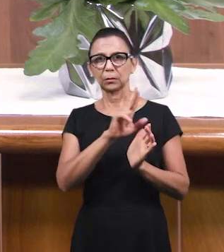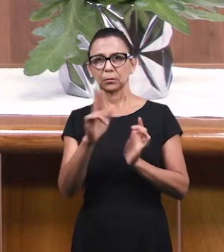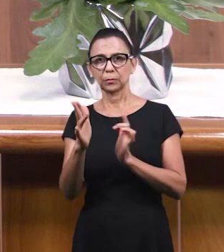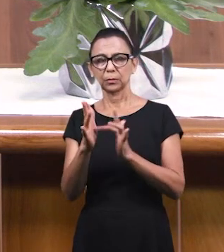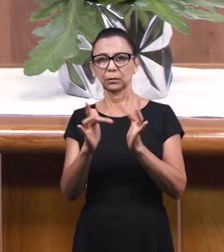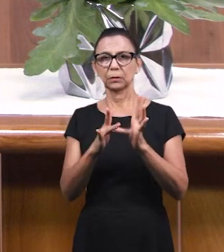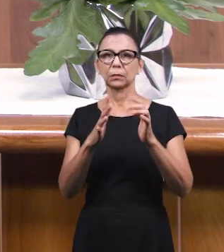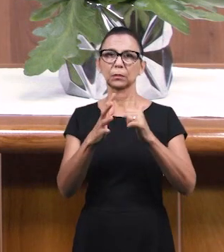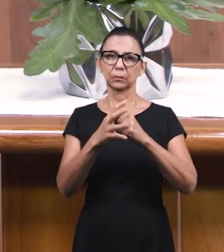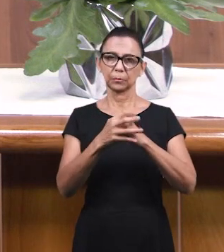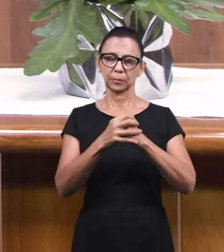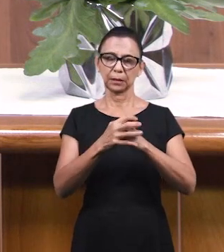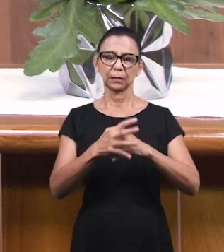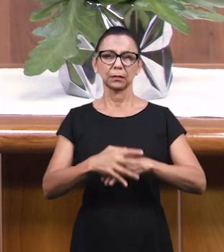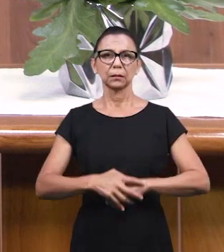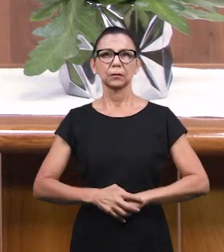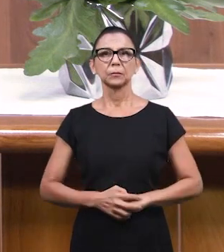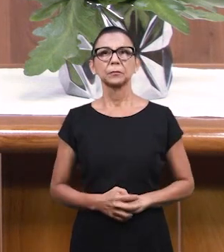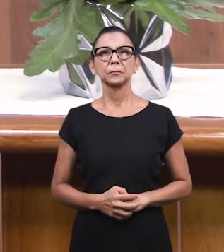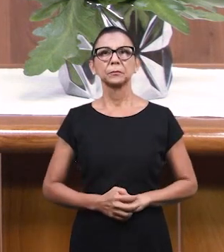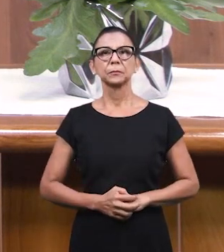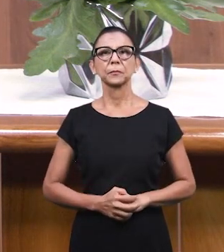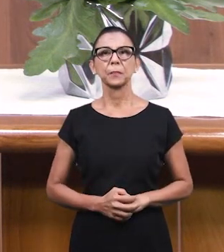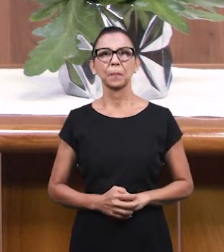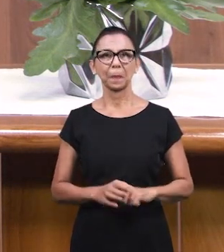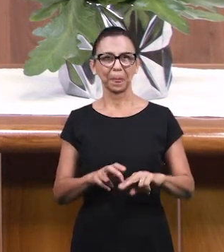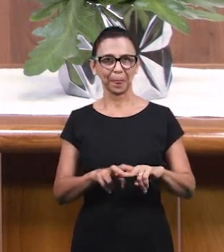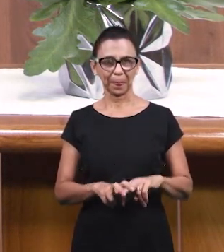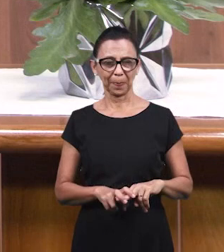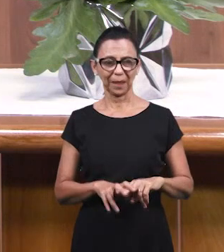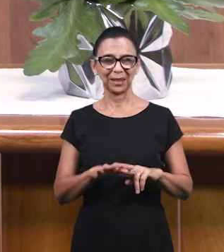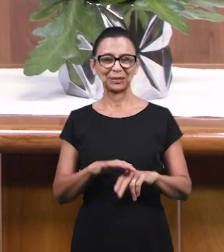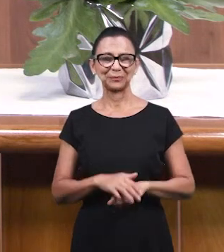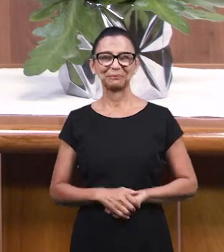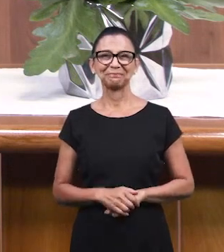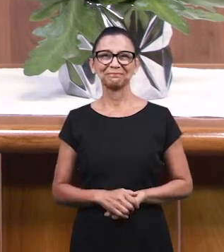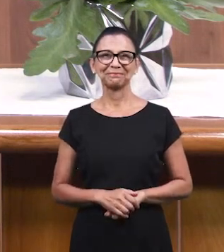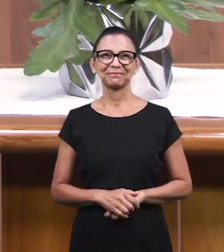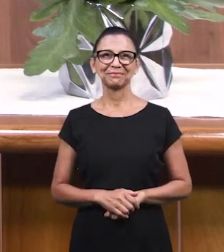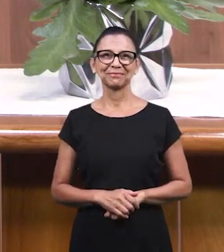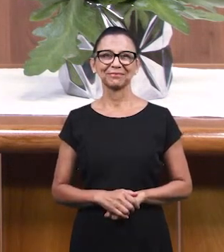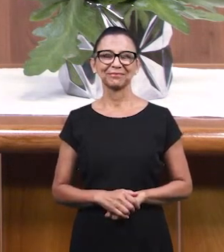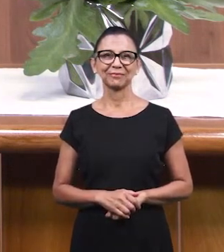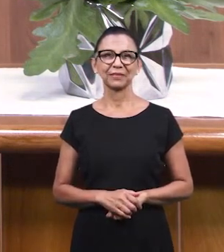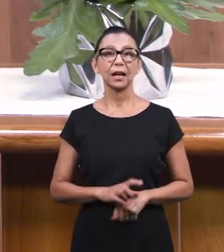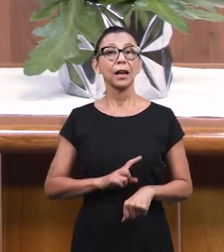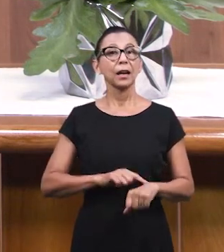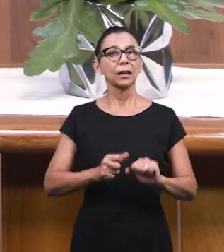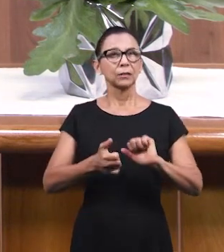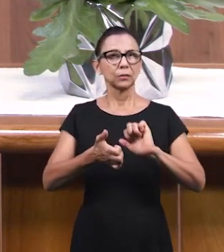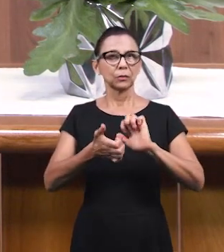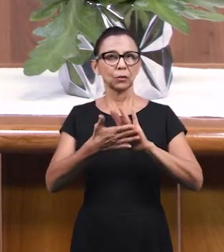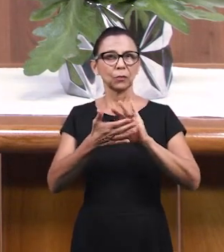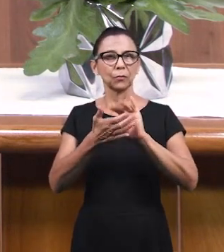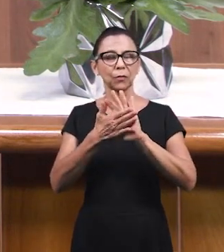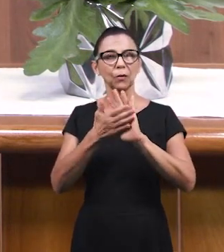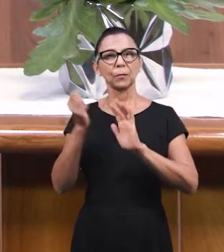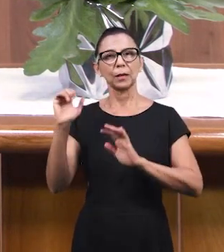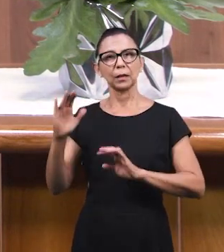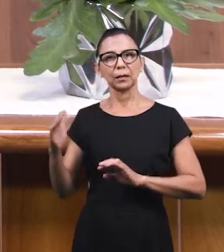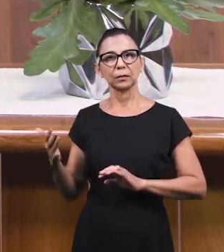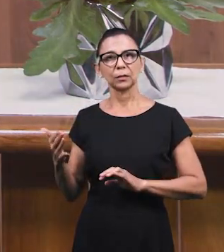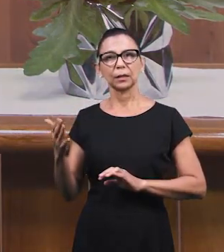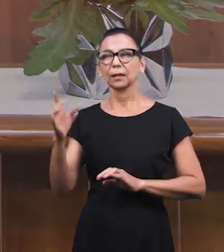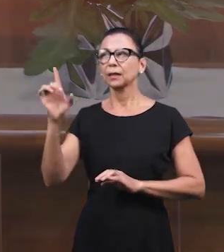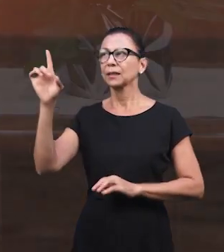имя Иисуса Христа Аминь Можете присаживаться Давайте